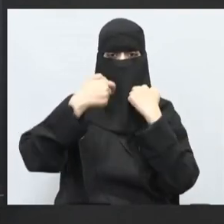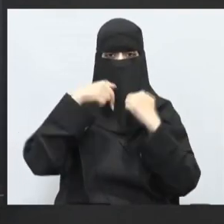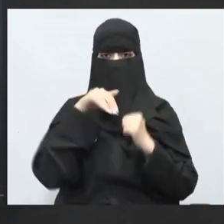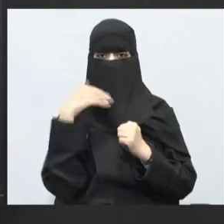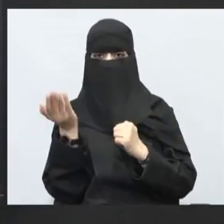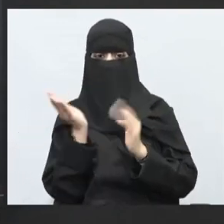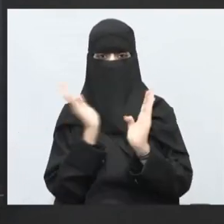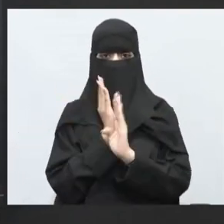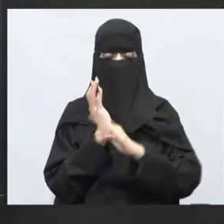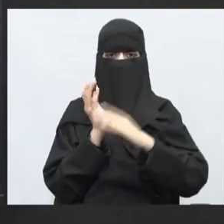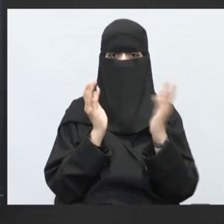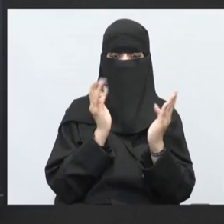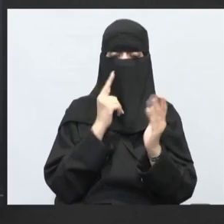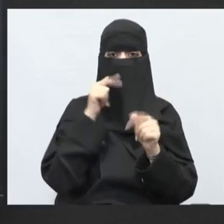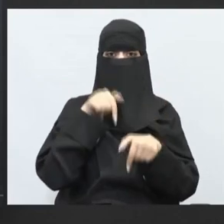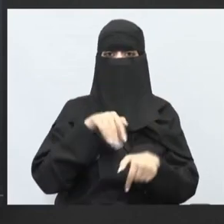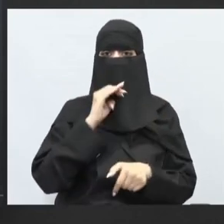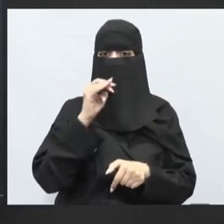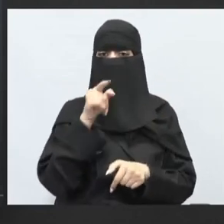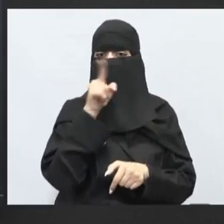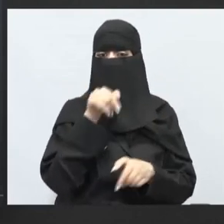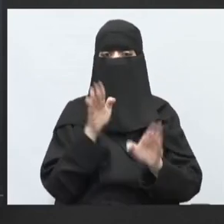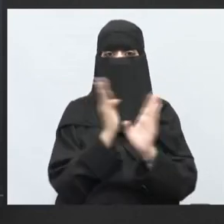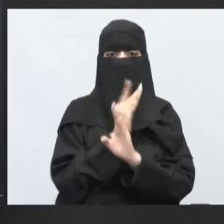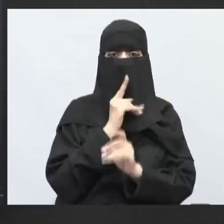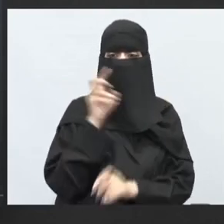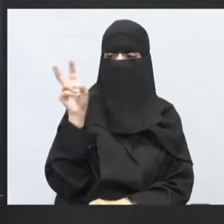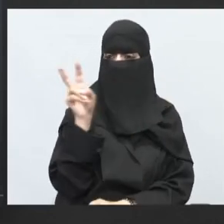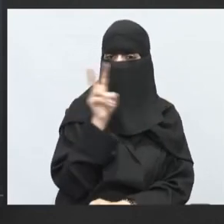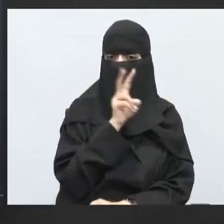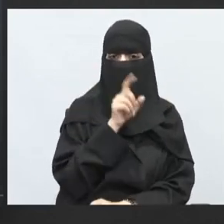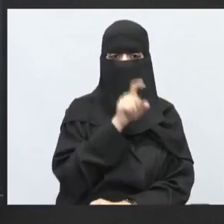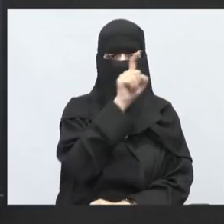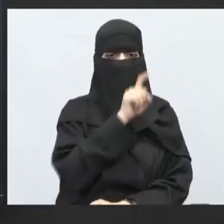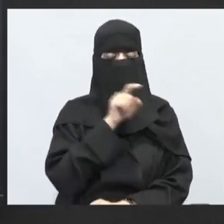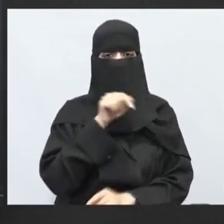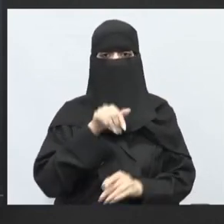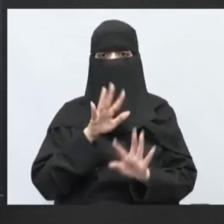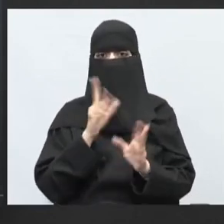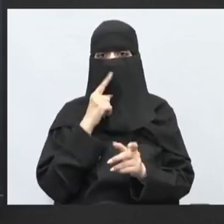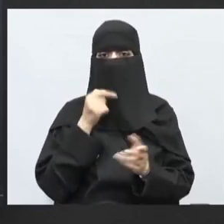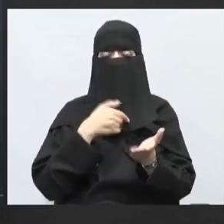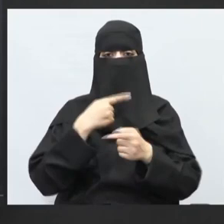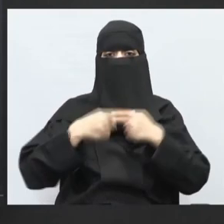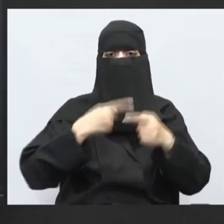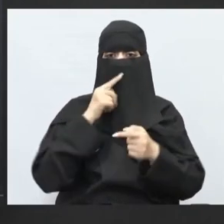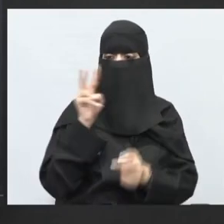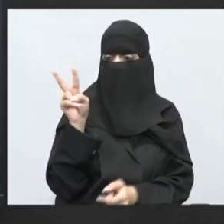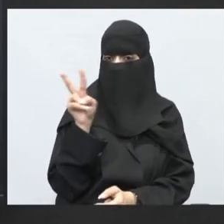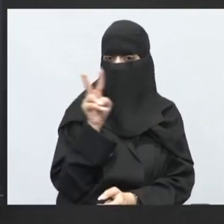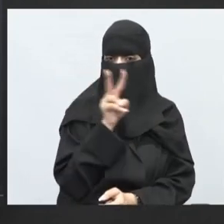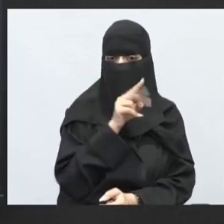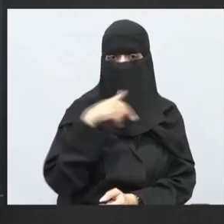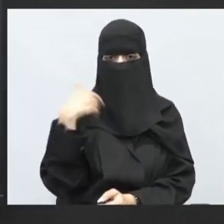تعال خذنا تناقشنا وانتم في الحل عكسيا عندما نقرأ مسألة القراءة المعتادة تبدأ من اليمين إلى اليصار في